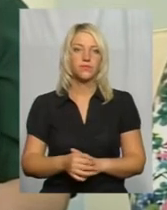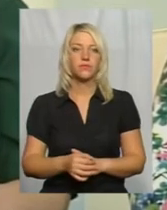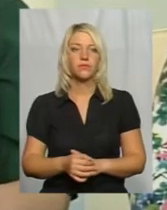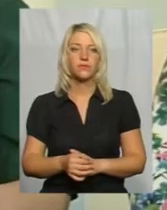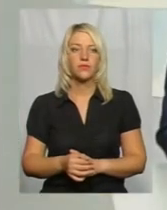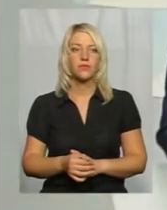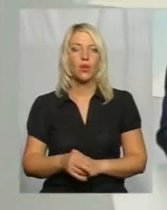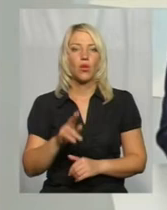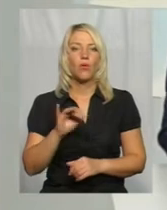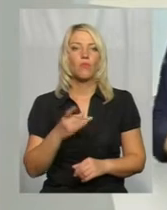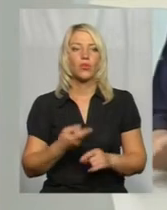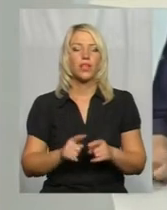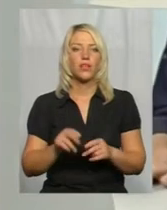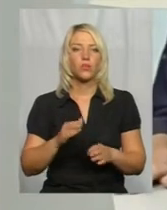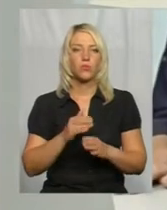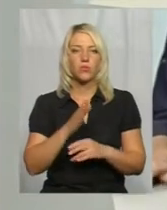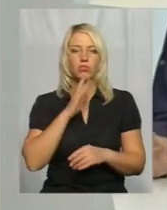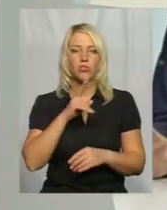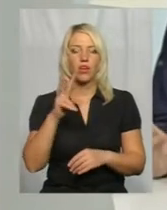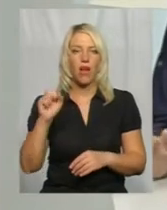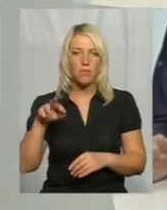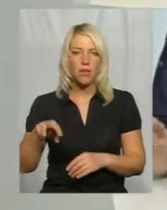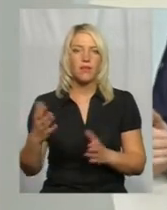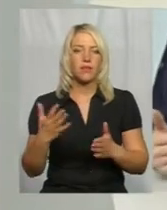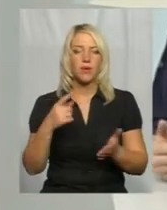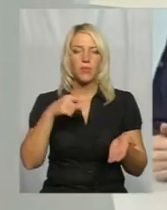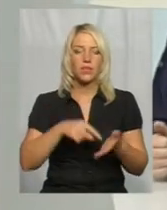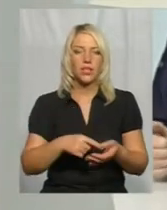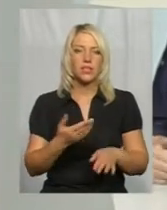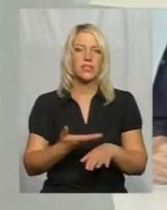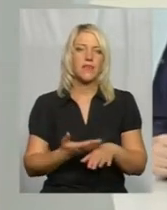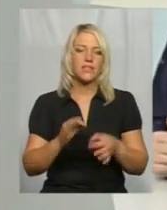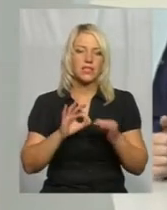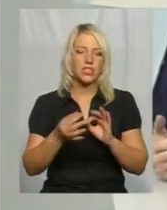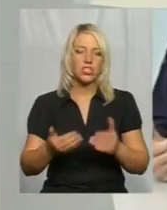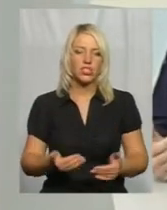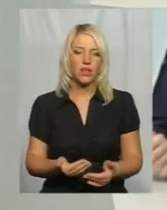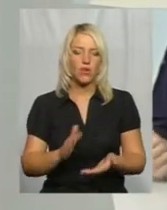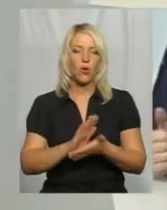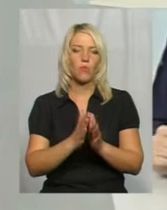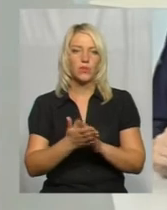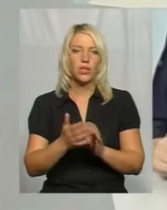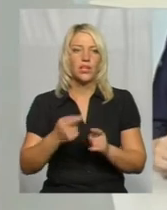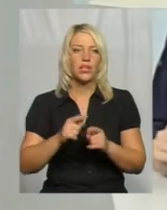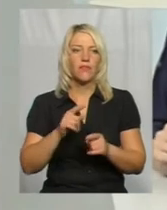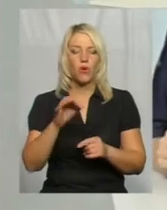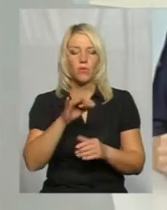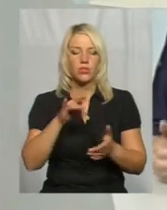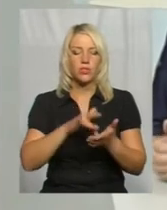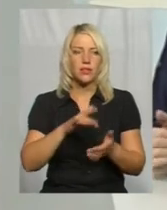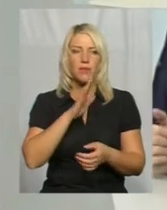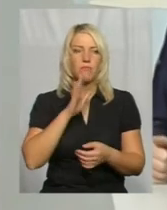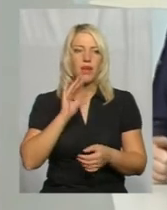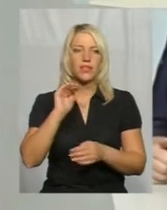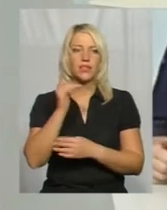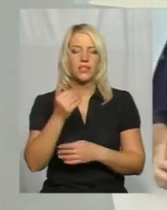Про те, як допомогти жінкам, які опинились у складних життєвих ситуаціях в обласному центрі матері і дитини, що в